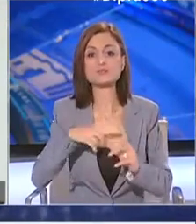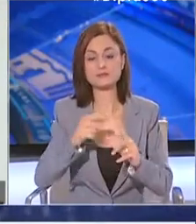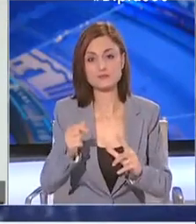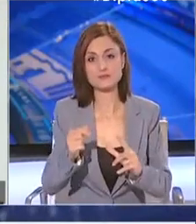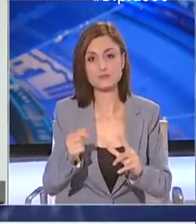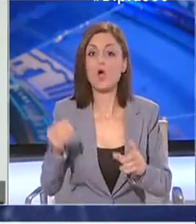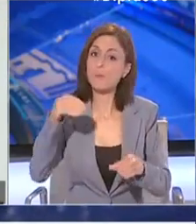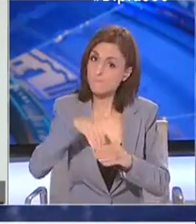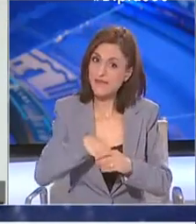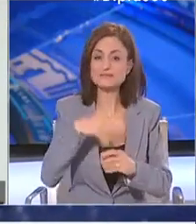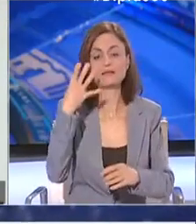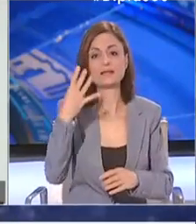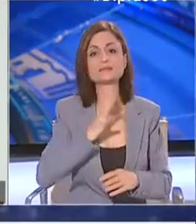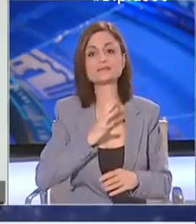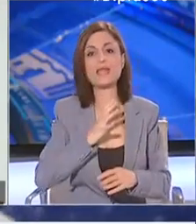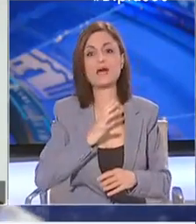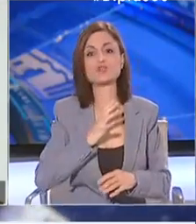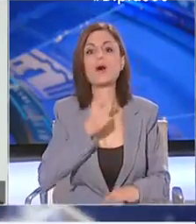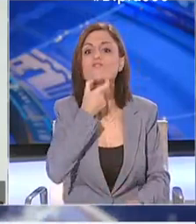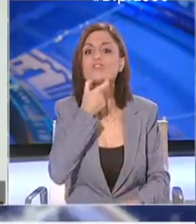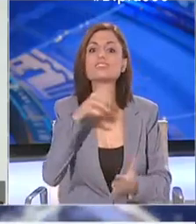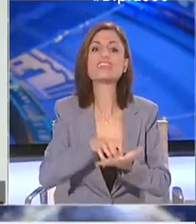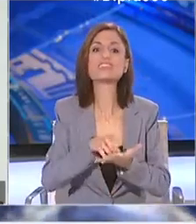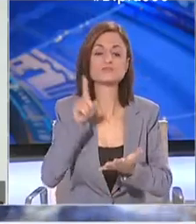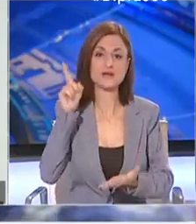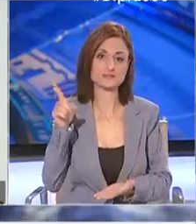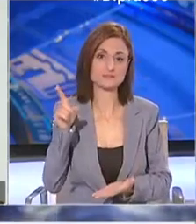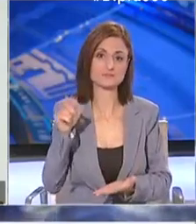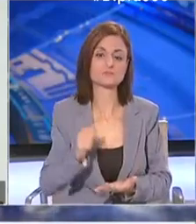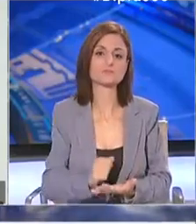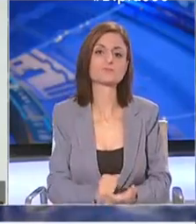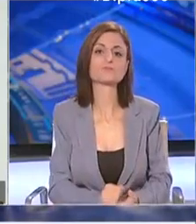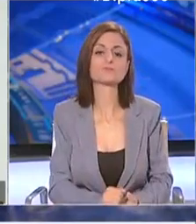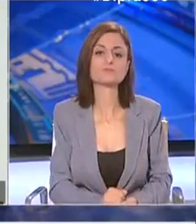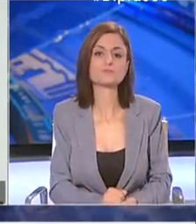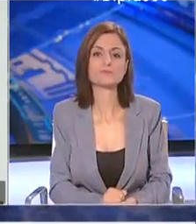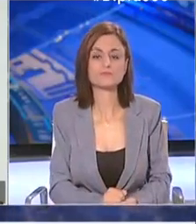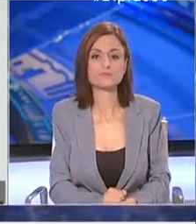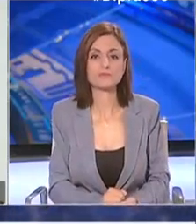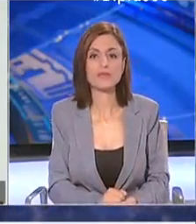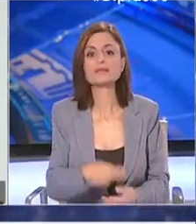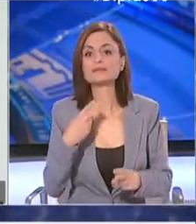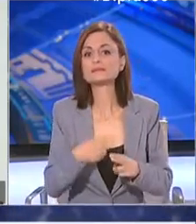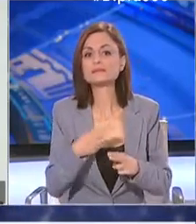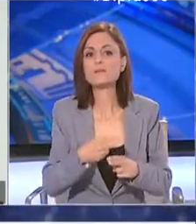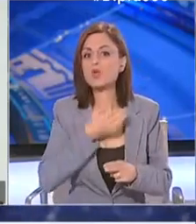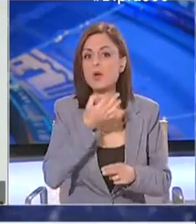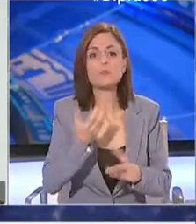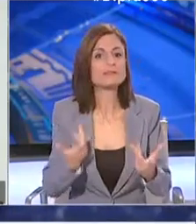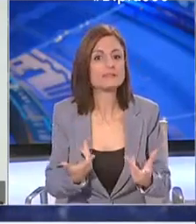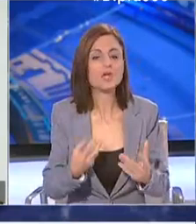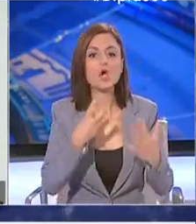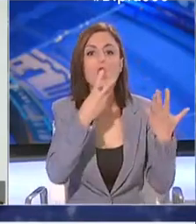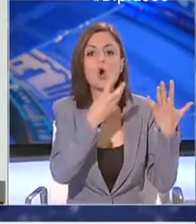περιλαμβανωμένων και των τεσσάρων που εντοπίστηκαν στις Βρετανικές Βάσεις. Είναι σημαντικό να αναφέρουμε ότι τα